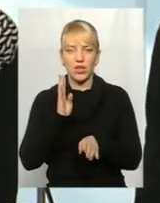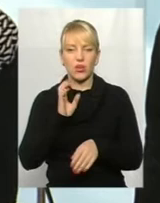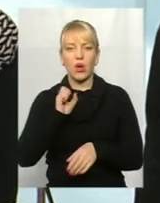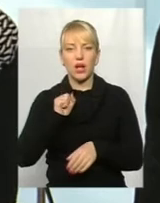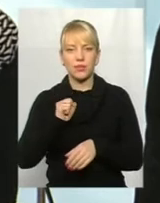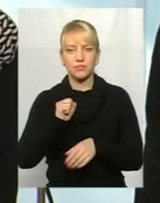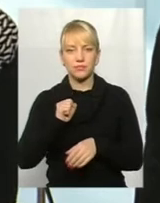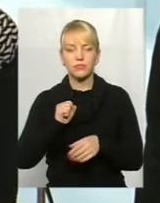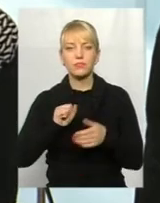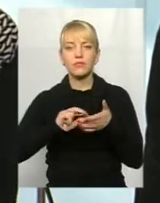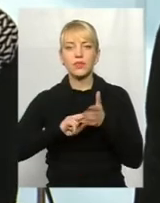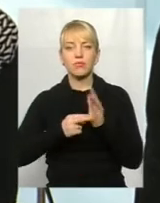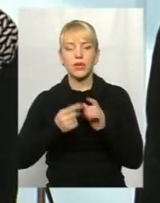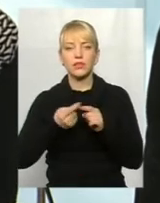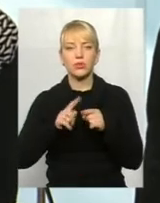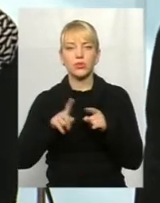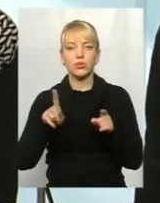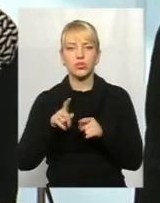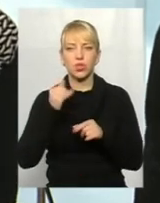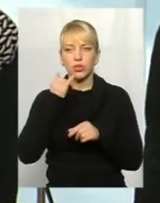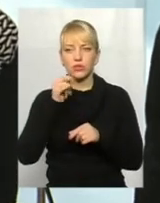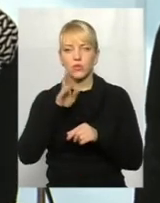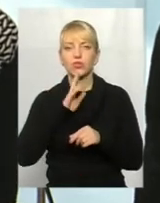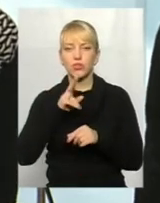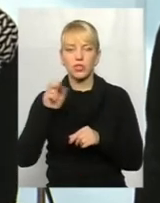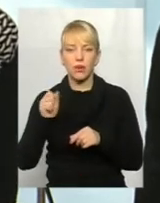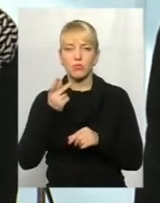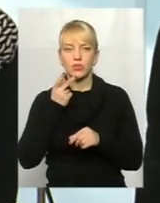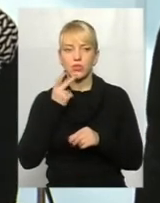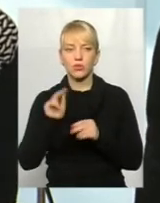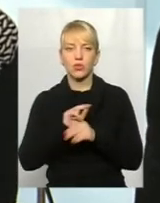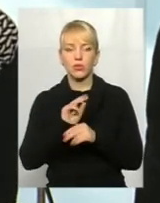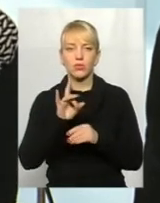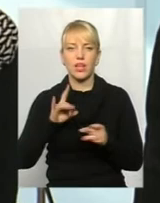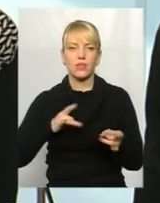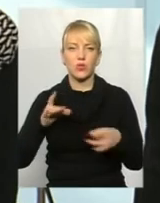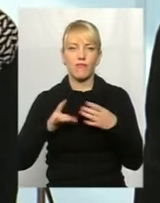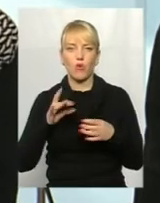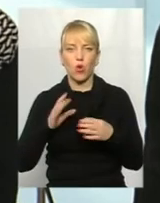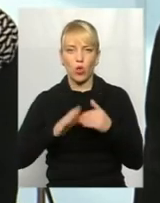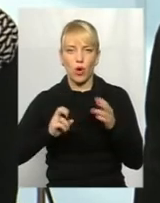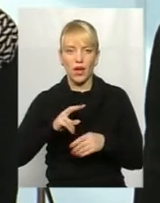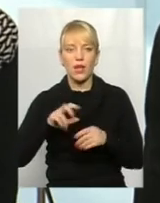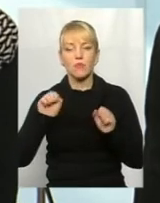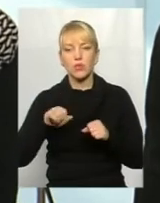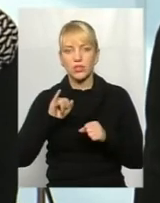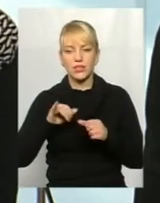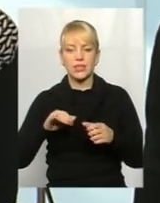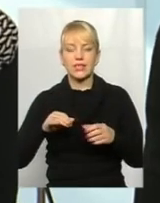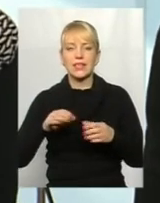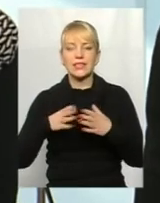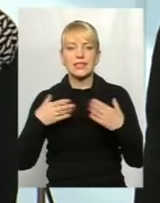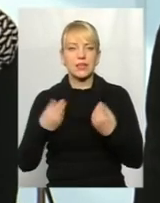в плані того, що дозвонювачка постійно лікується в невролога, можливо, і сімейний лікар міг би